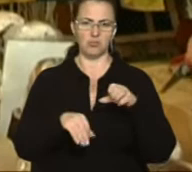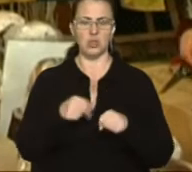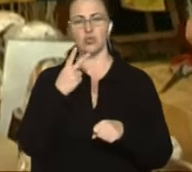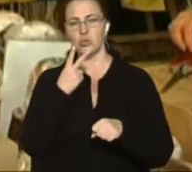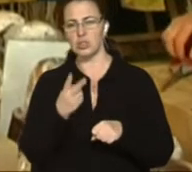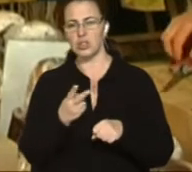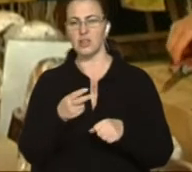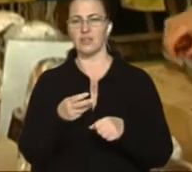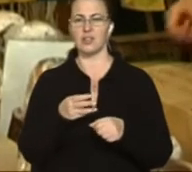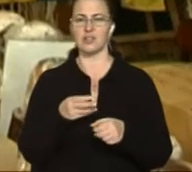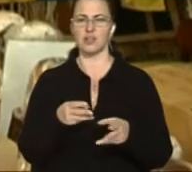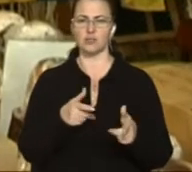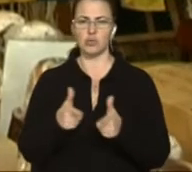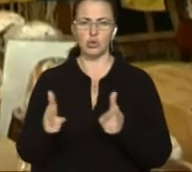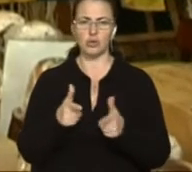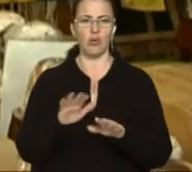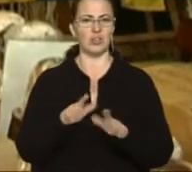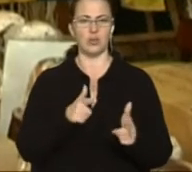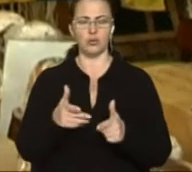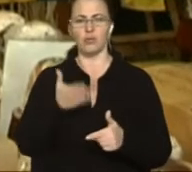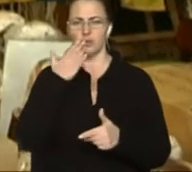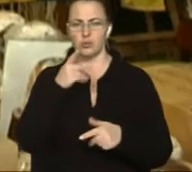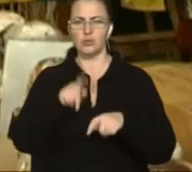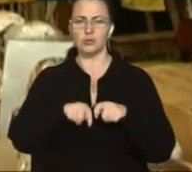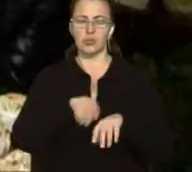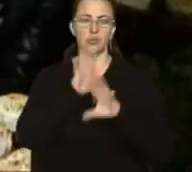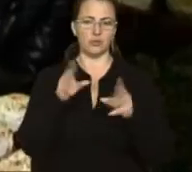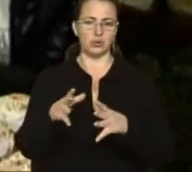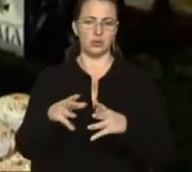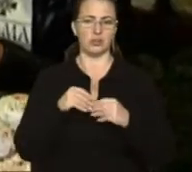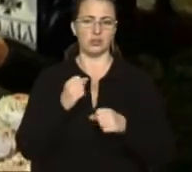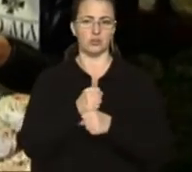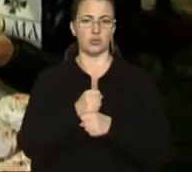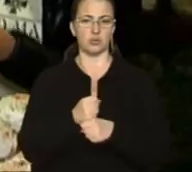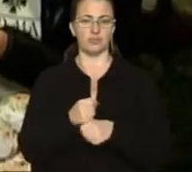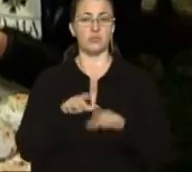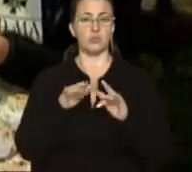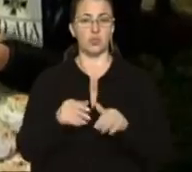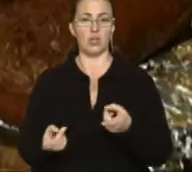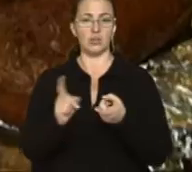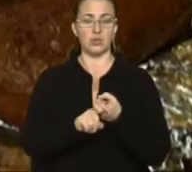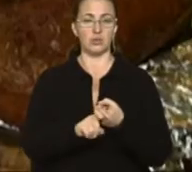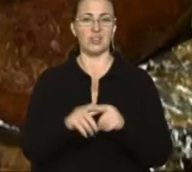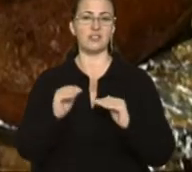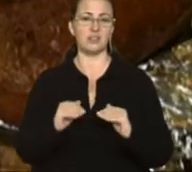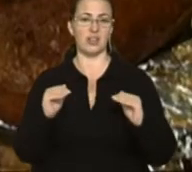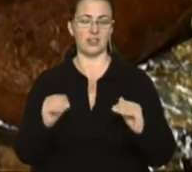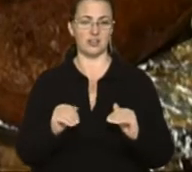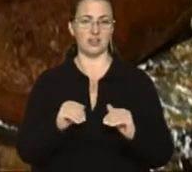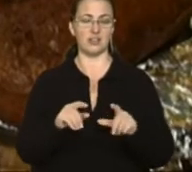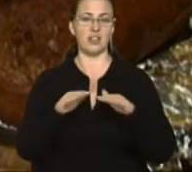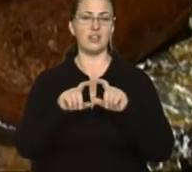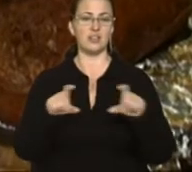спеклося, нюхають, перевіряють. Так що все разом не робила. До акції долучилися діти до шкільного закладу номер 180.